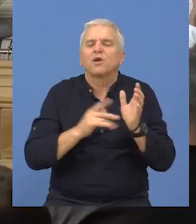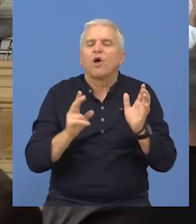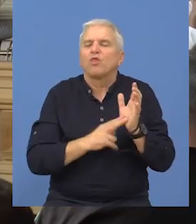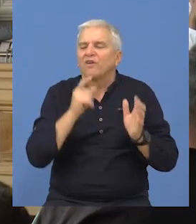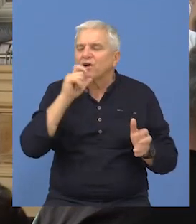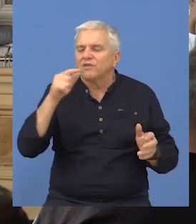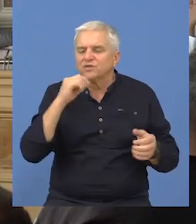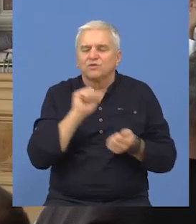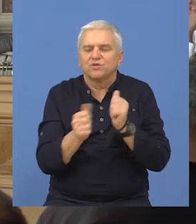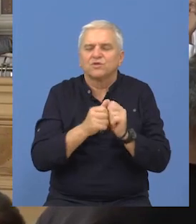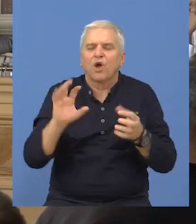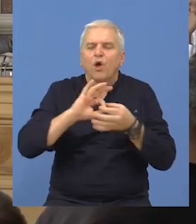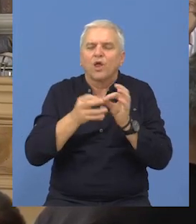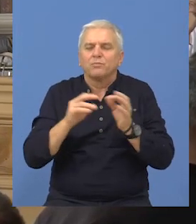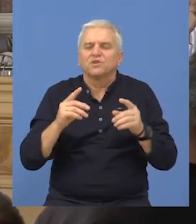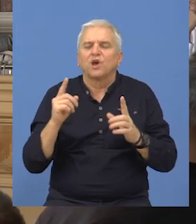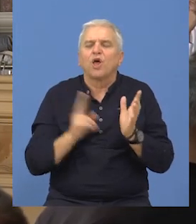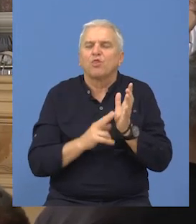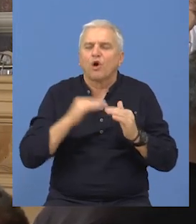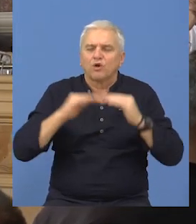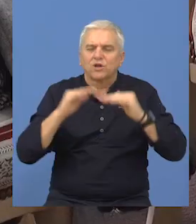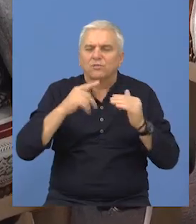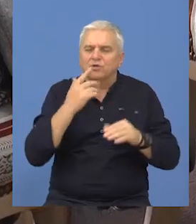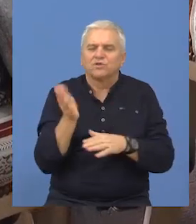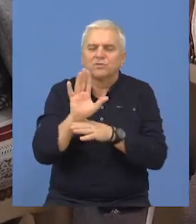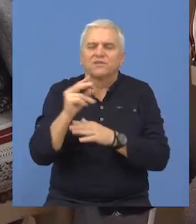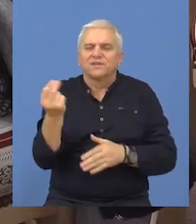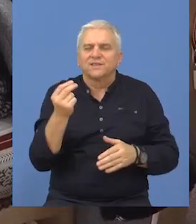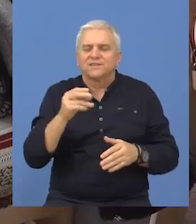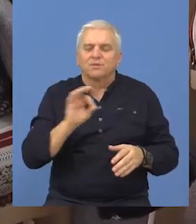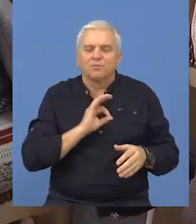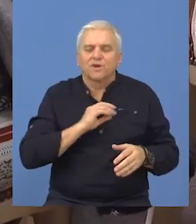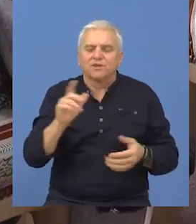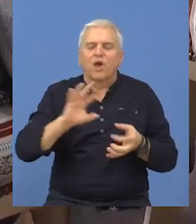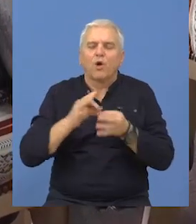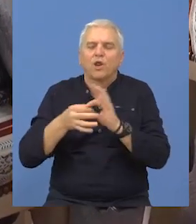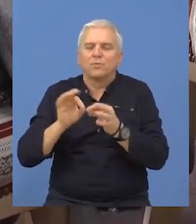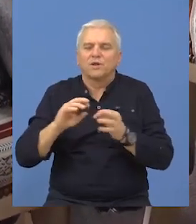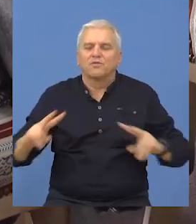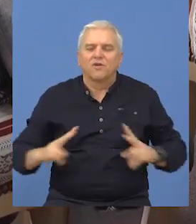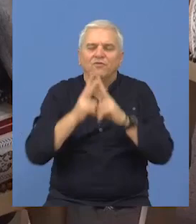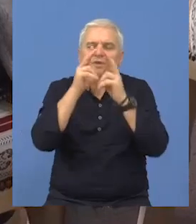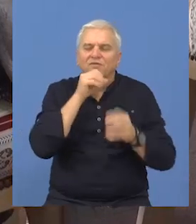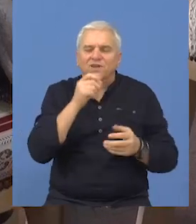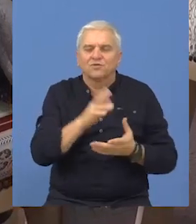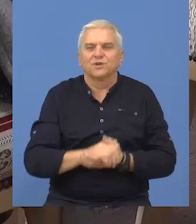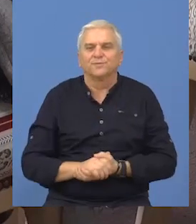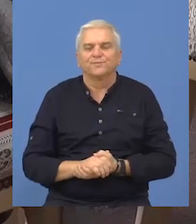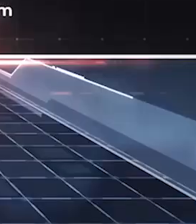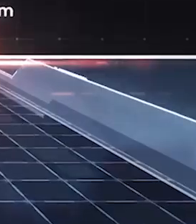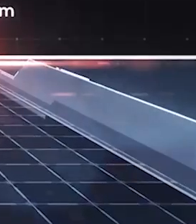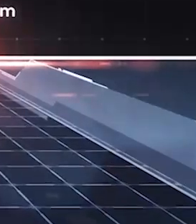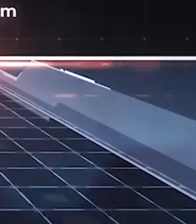se ističe Marko Novaković, koji je izborio olimpijsku normu i koji će predstavljati Srbiju i Bečej na olimpijadi u Parizu.